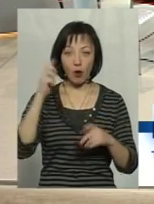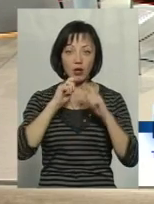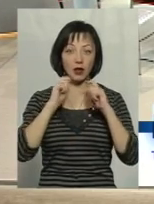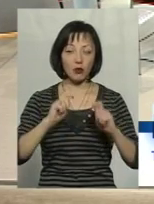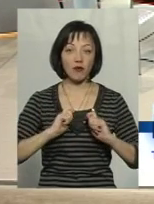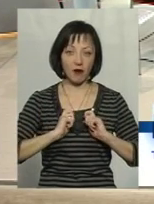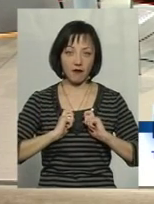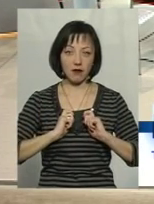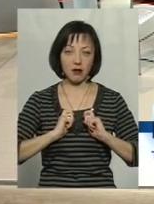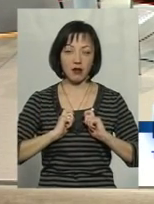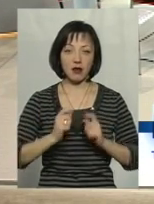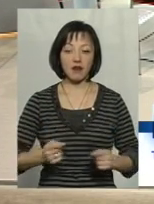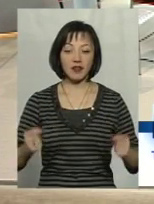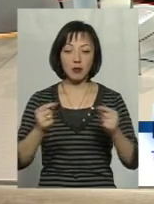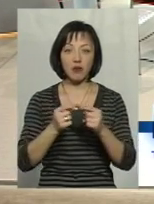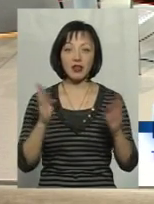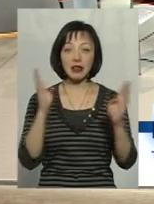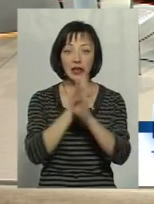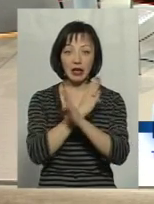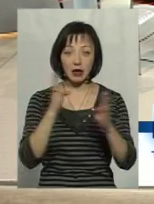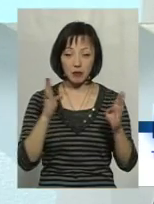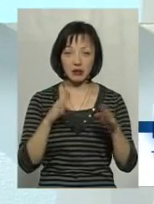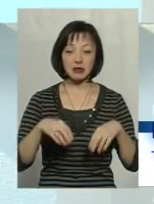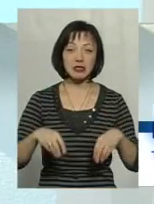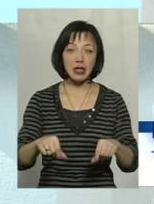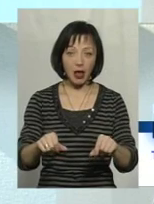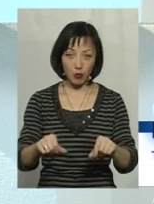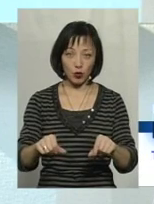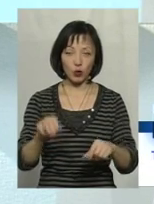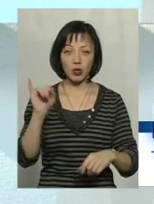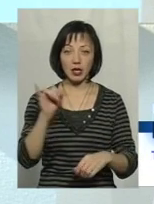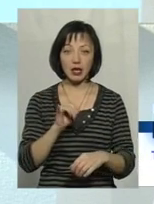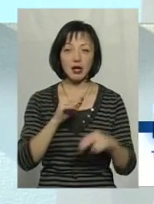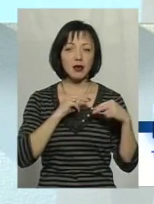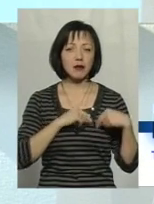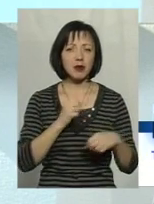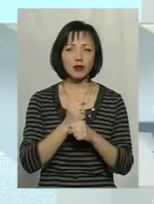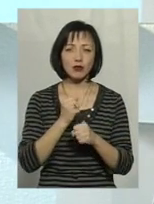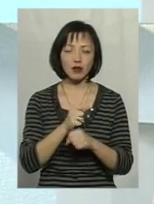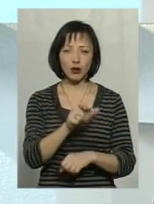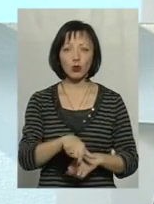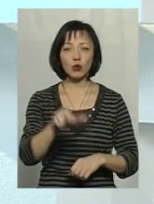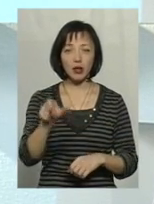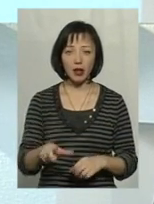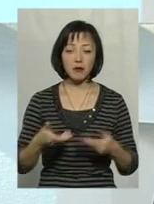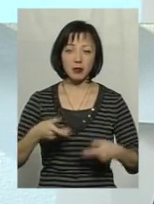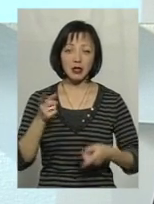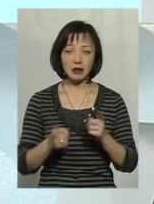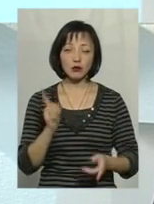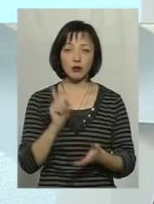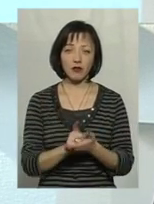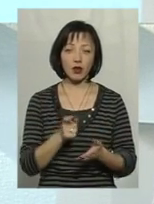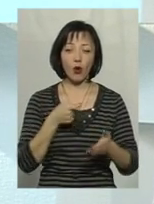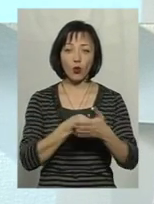відповідний клімат, землю і працювитих людей, ми дійсно повинні